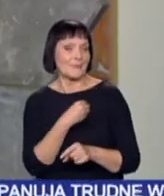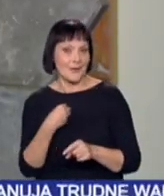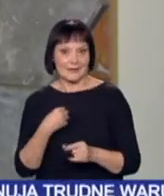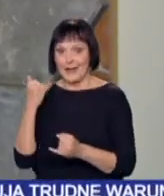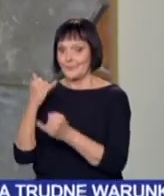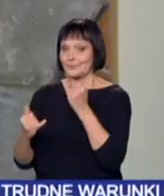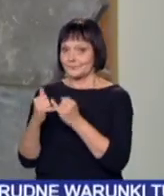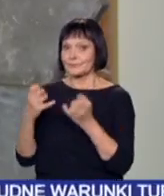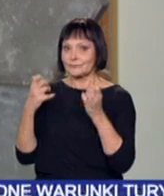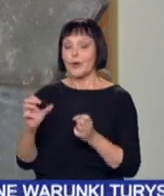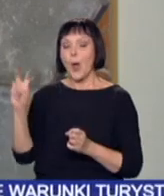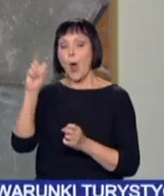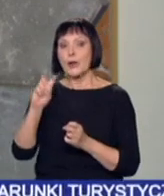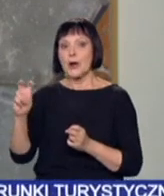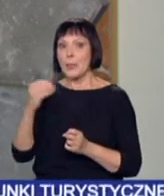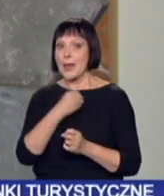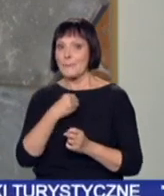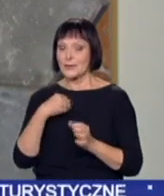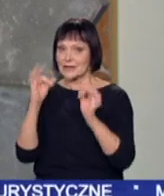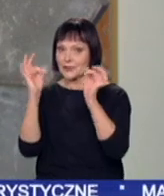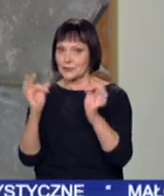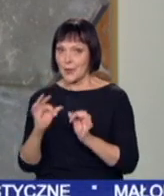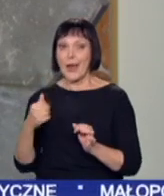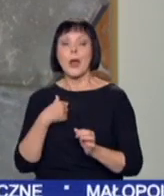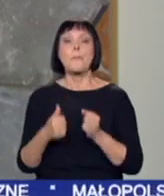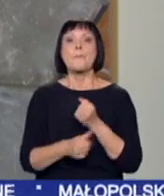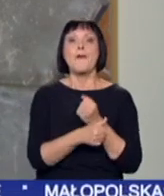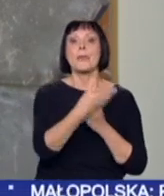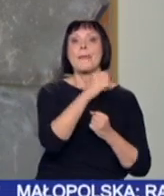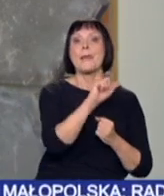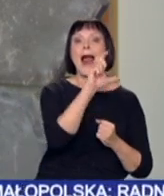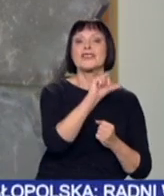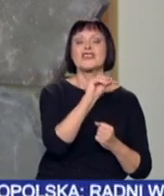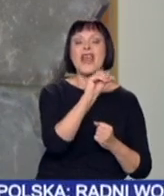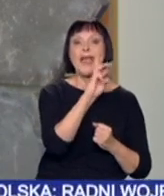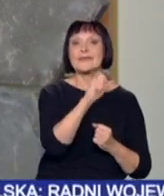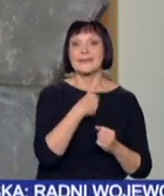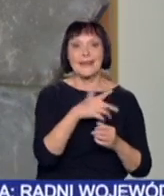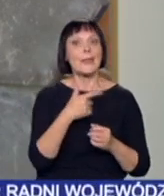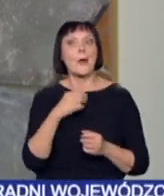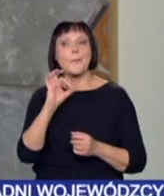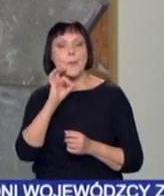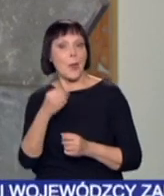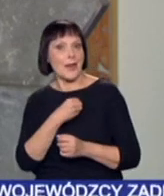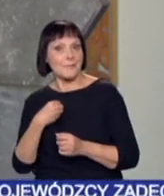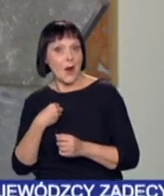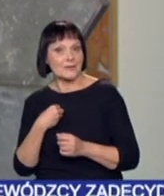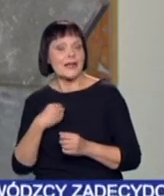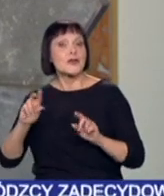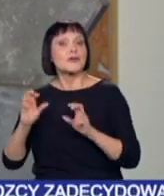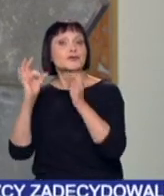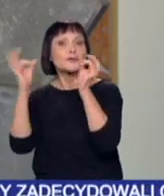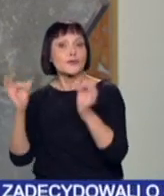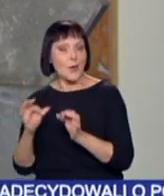oglądać polską sztukę, to raczej nie ze względu na malczewskiego, tylko na polską młodą sztukę, sztukę współczesną,